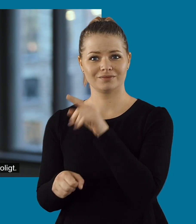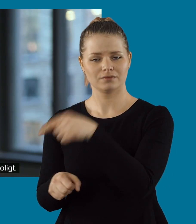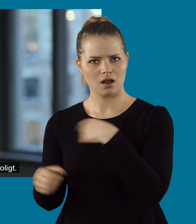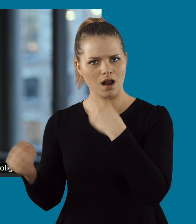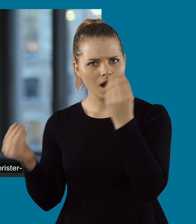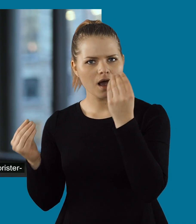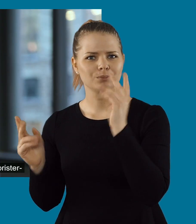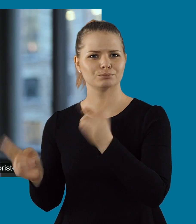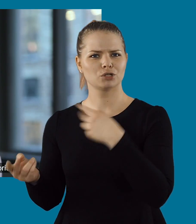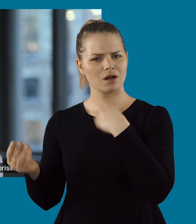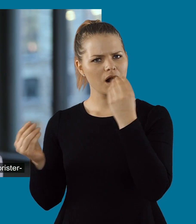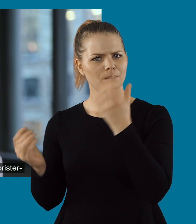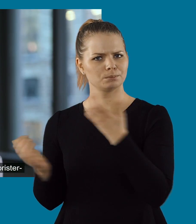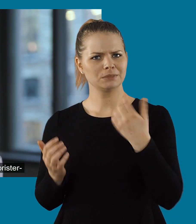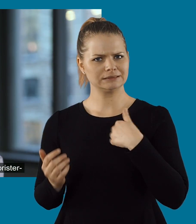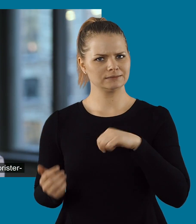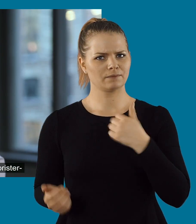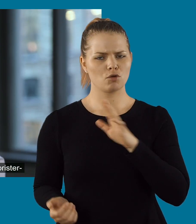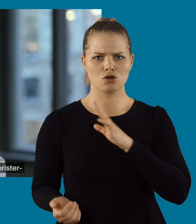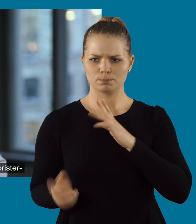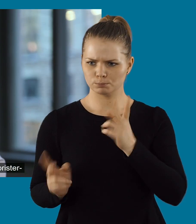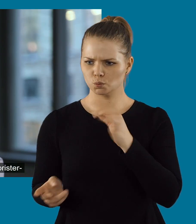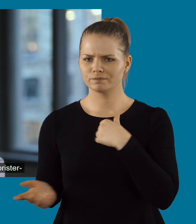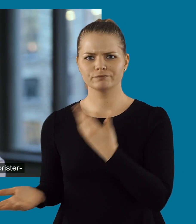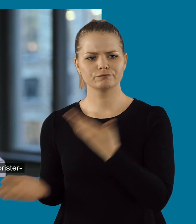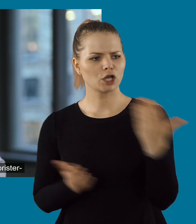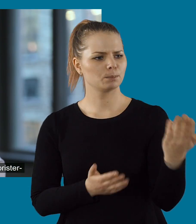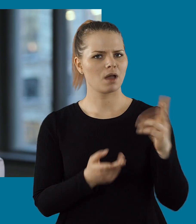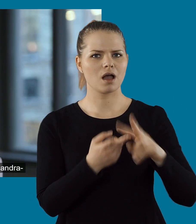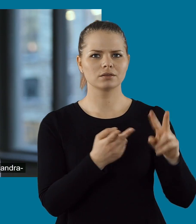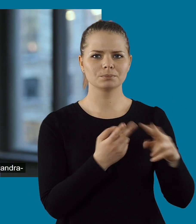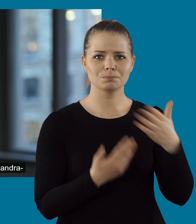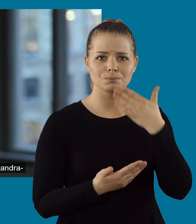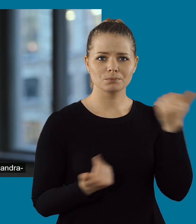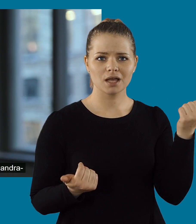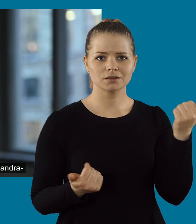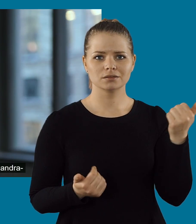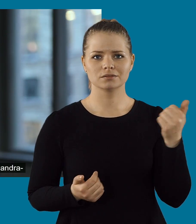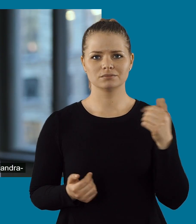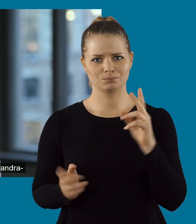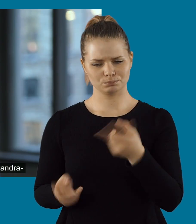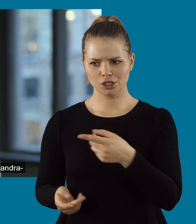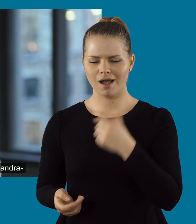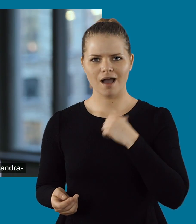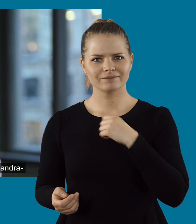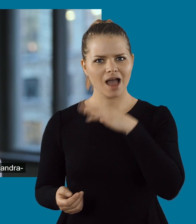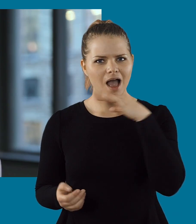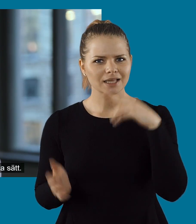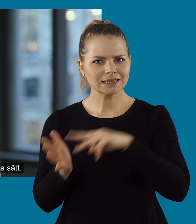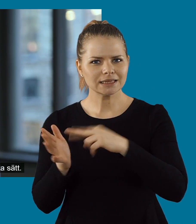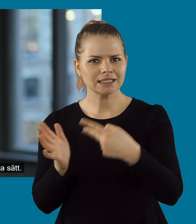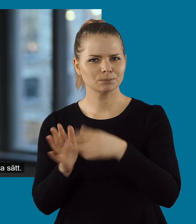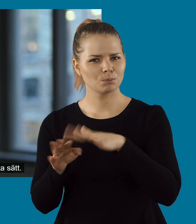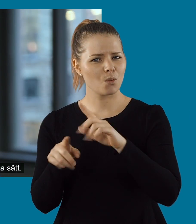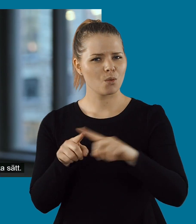Helt otroligt. Det är ju där man lär sig. Det är ju där man lär sig alla brister som man själv har. Och hur man bättre ska kunna förmedla till andra.